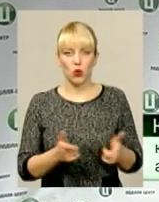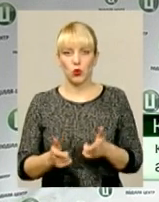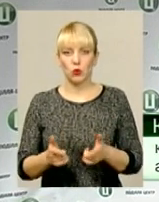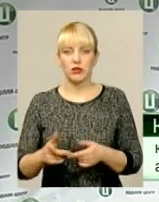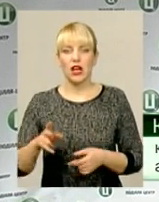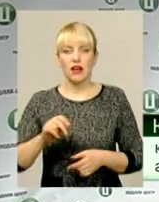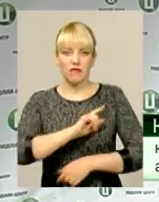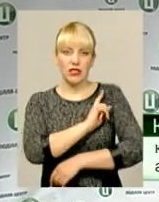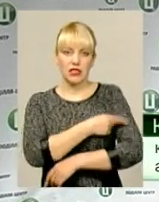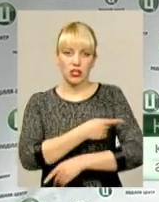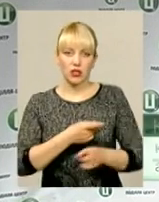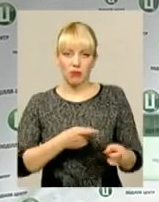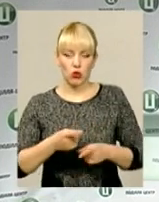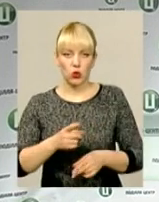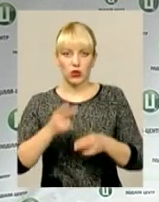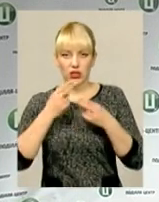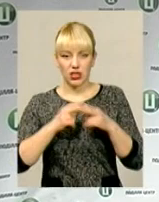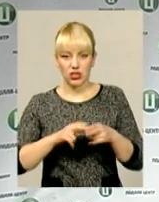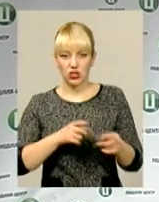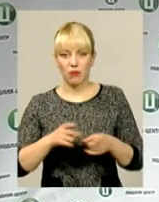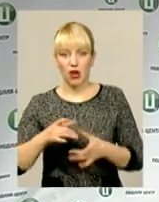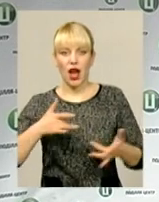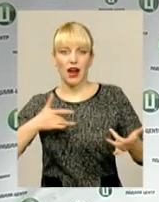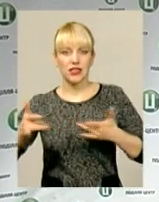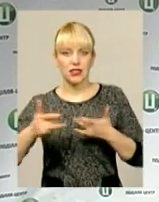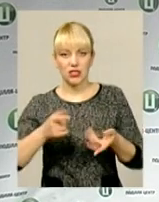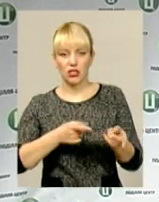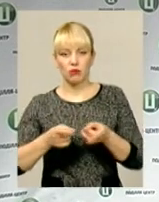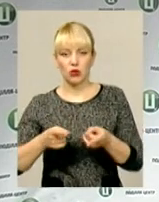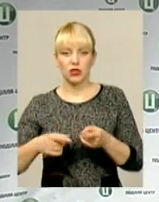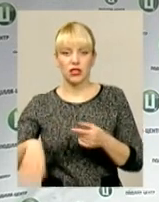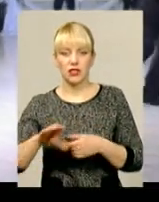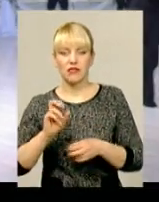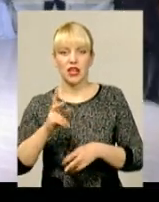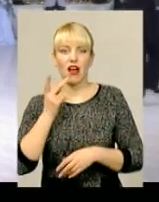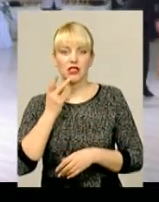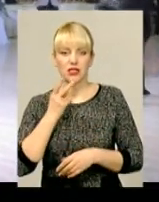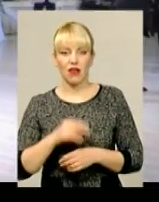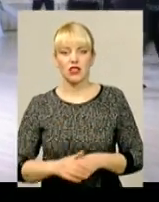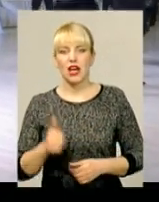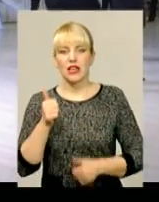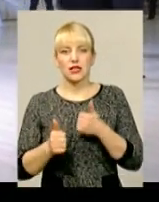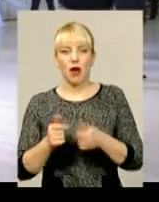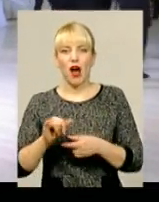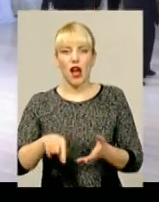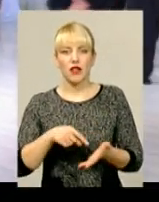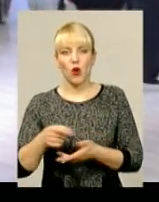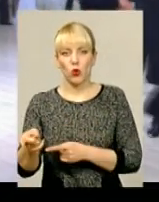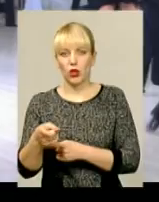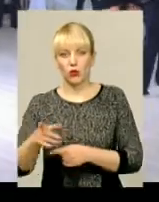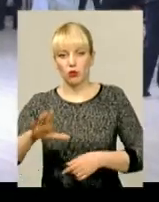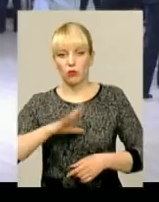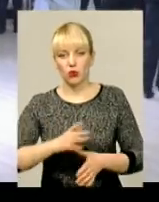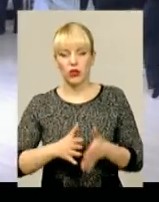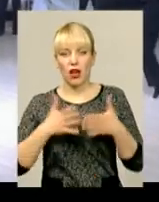Фізична подготовка, технічна подготовка, артистична подготовка. Це все як завжди. Змагання в Тернополі були одним із найбільших у